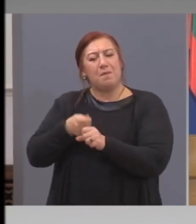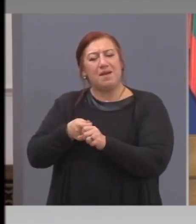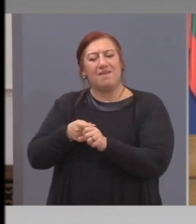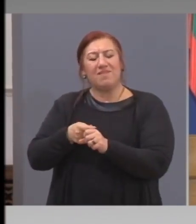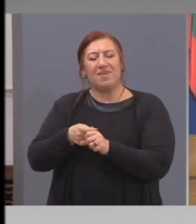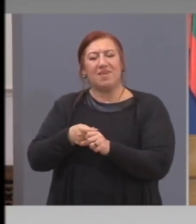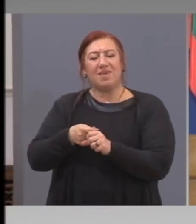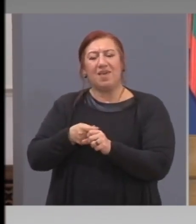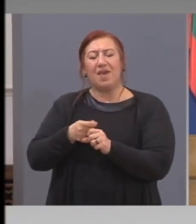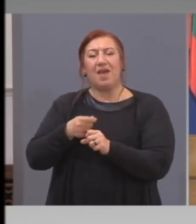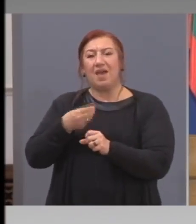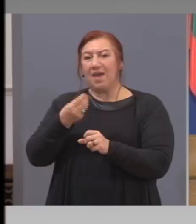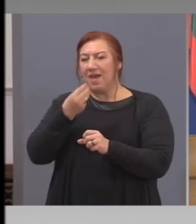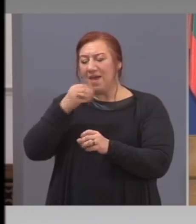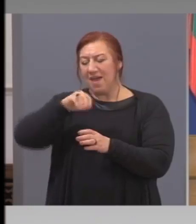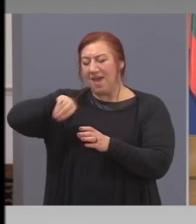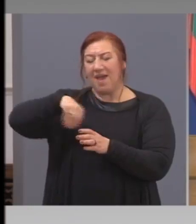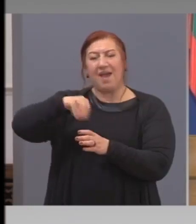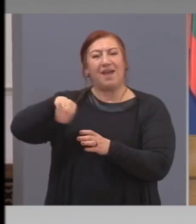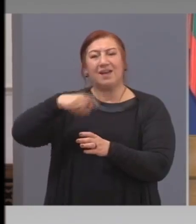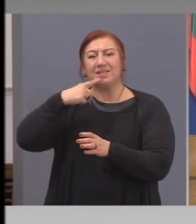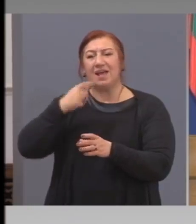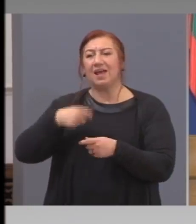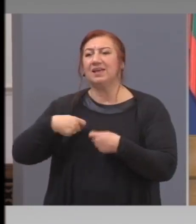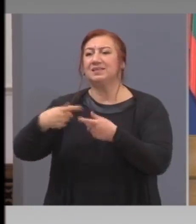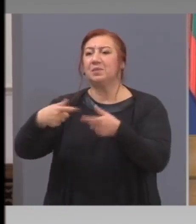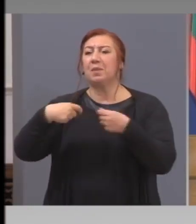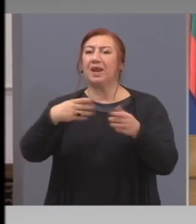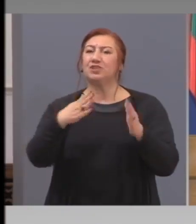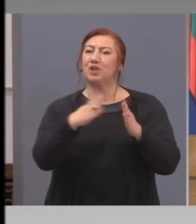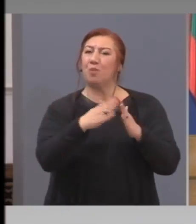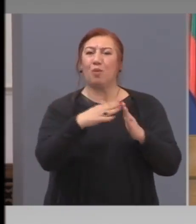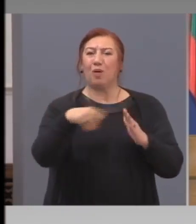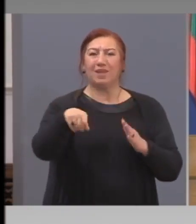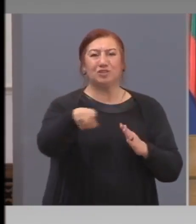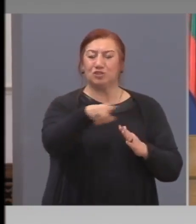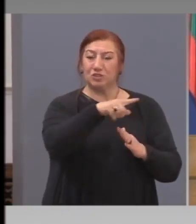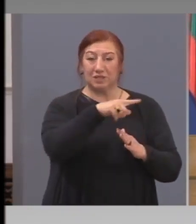домашни нужди, да пращат храна, образно казвам.